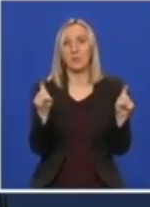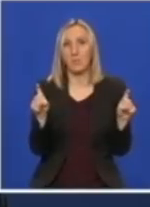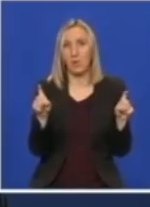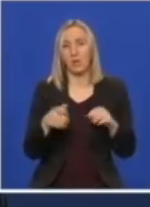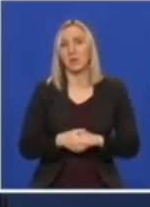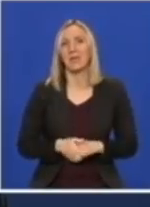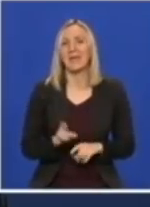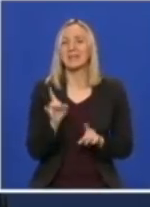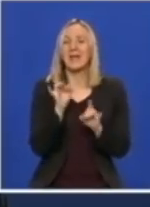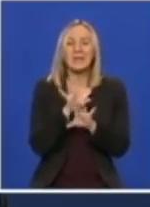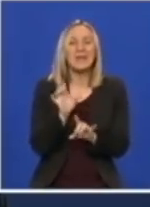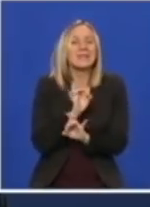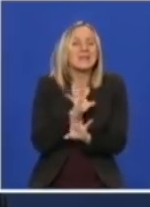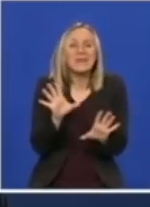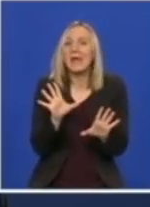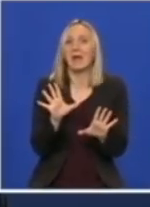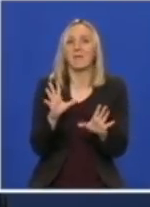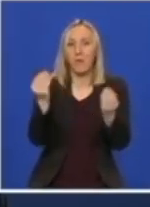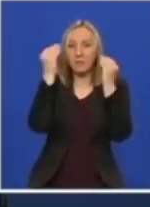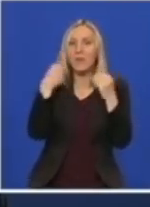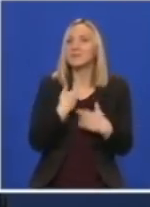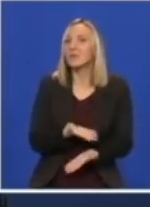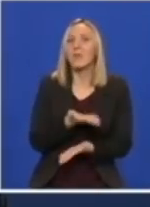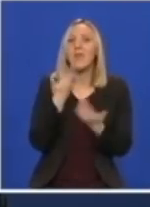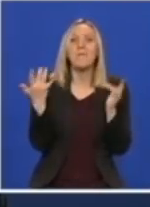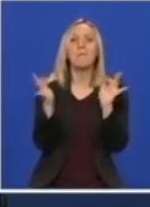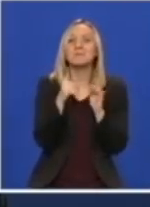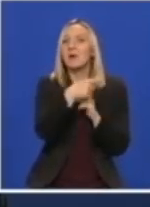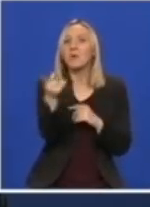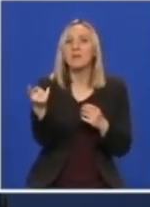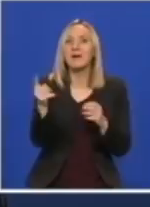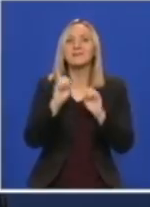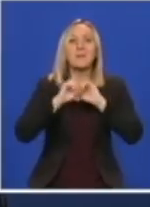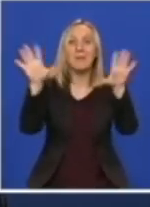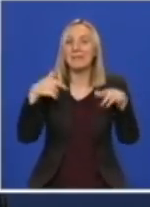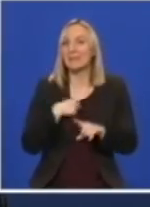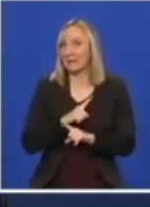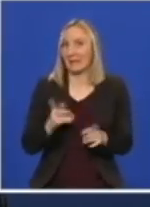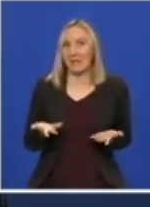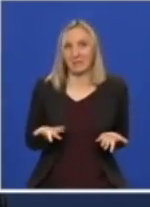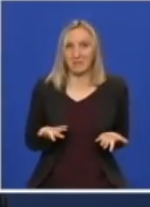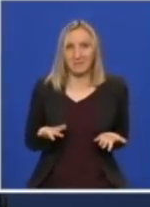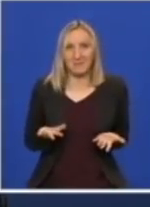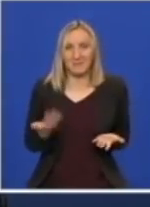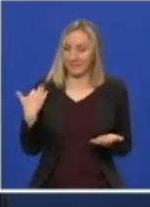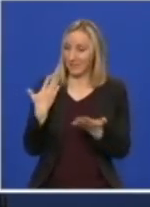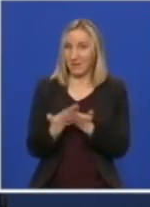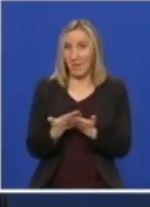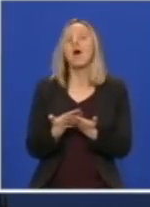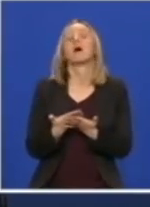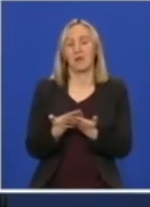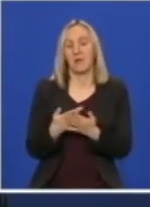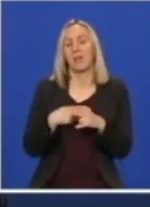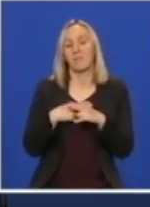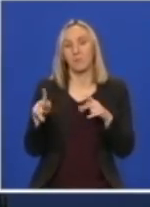nikada nikakvu edukaciju za kontakte sa medijima nisam završila. Međutim, potpuno nam je